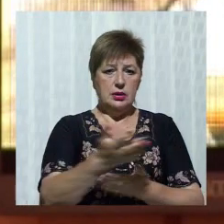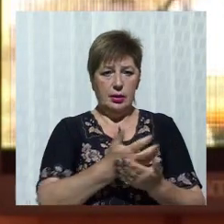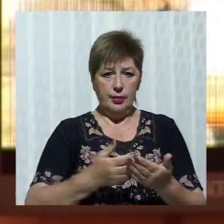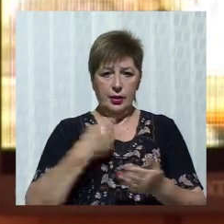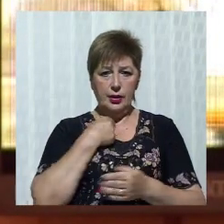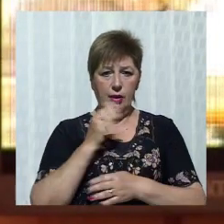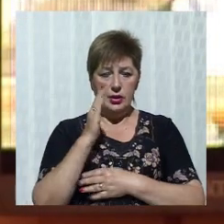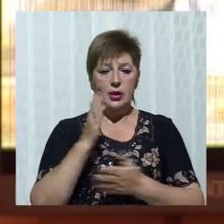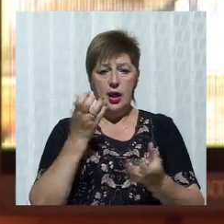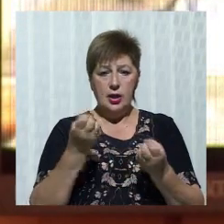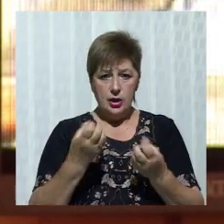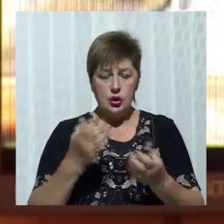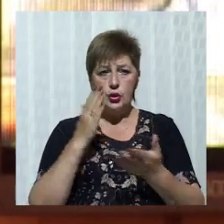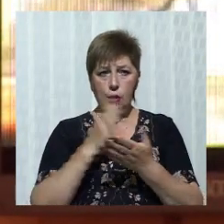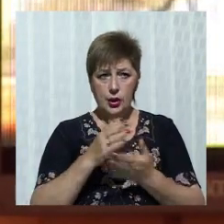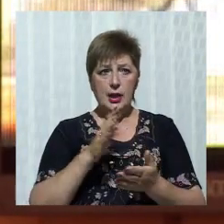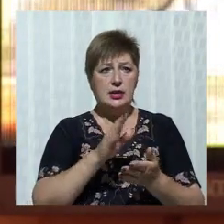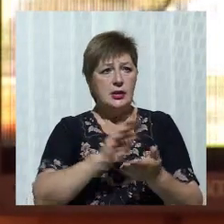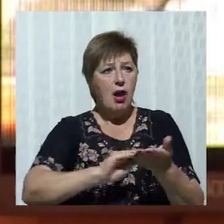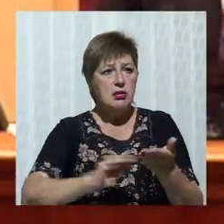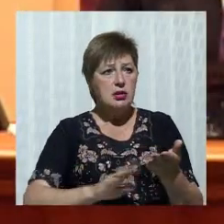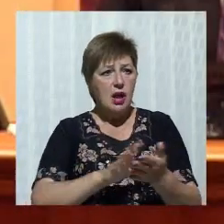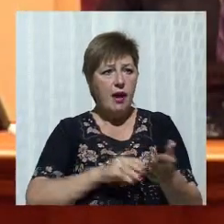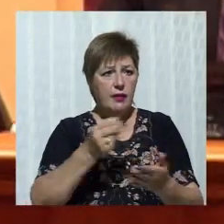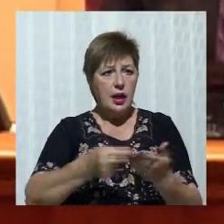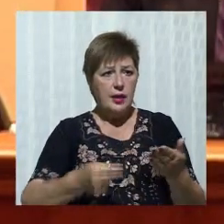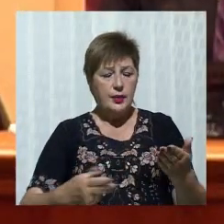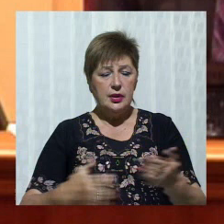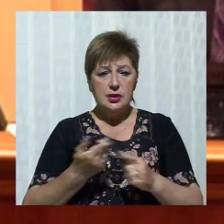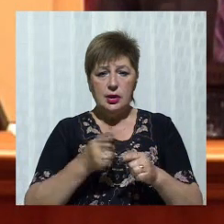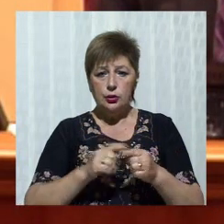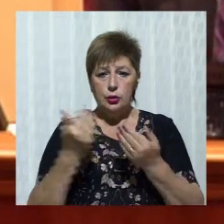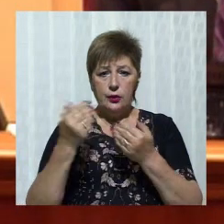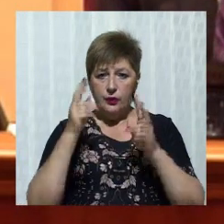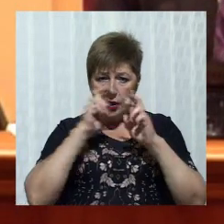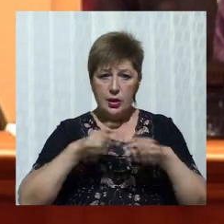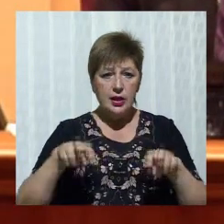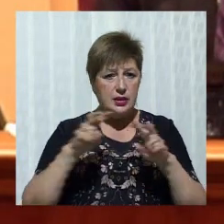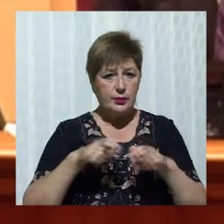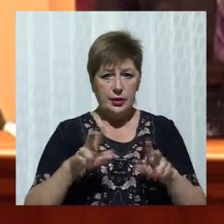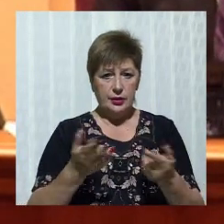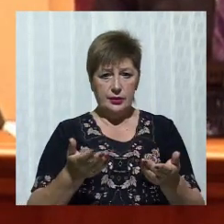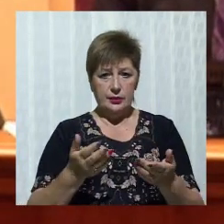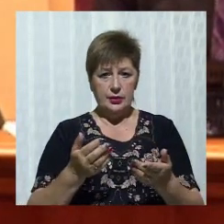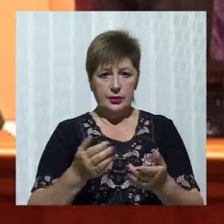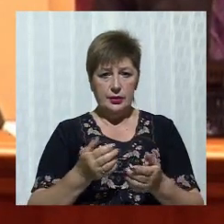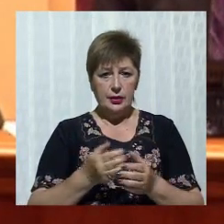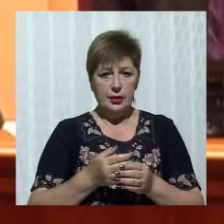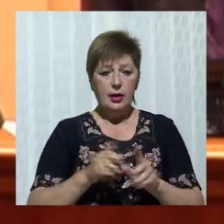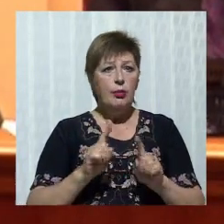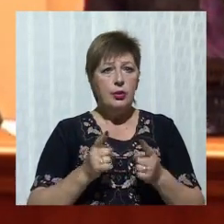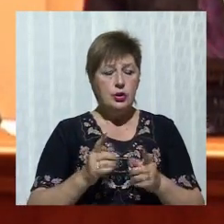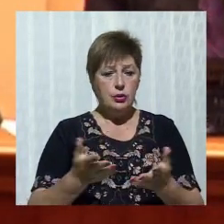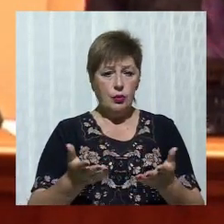ще є петицій, які ви не розрахуєте. В чому діло пояснити? Вони будуть розглядатися 20 після. У вас є закон? Ви поводити?